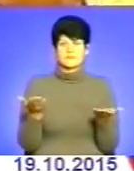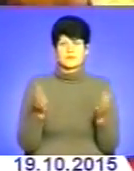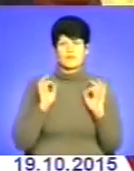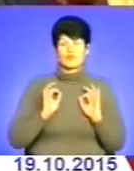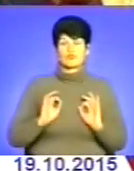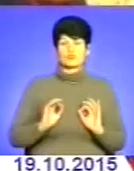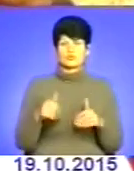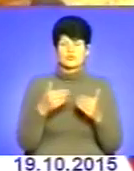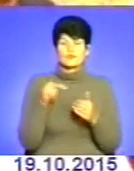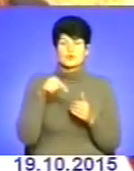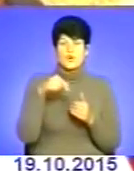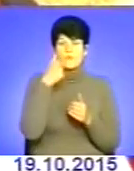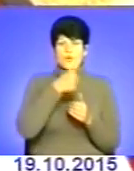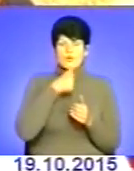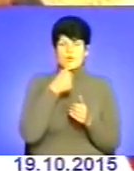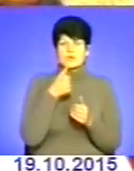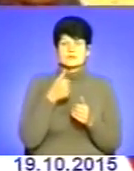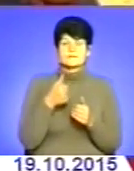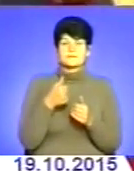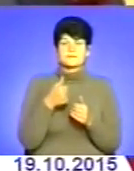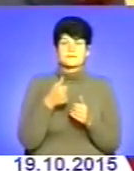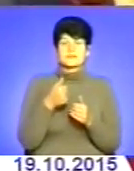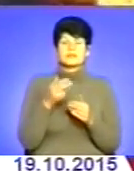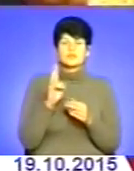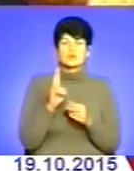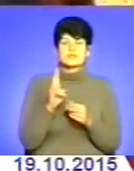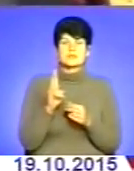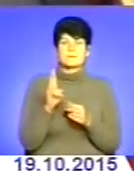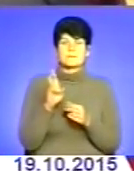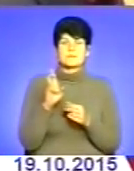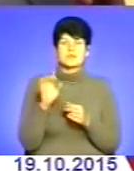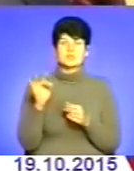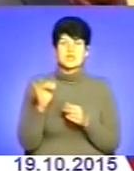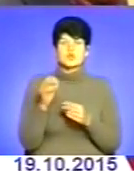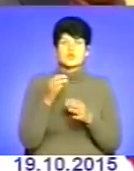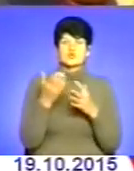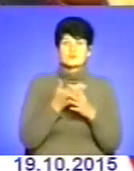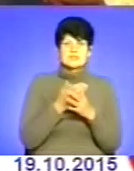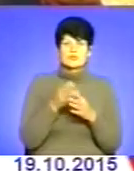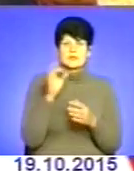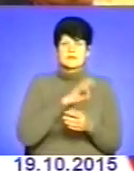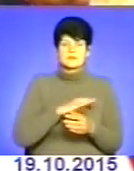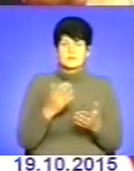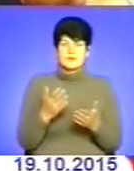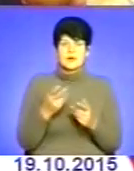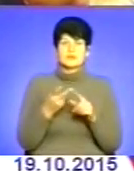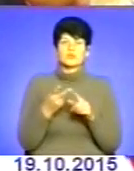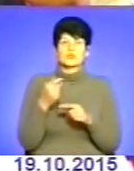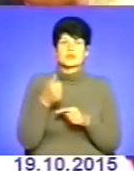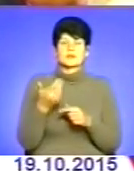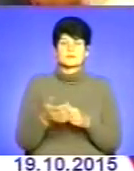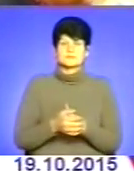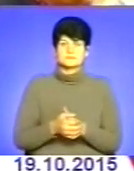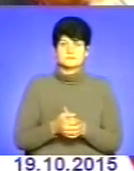Ще цього року, ще цього року, ще цього року Дехто біржу субсидію ми встигли виробити Ну на другий рік Це нормальний дух